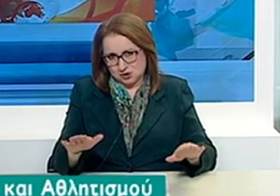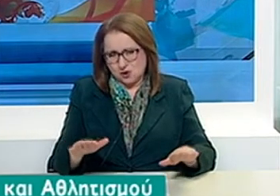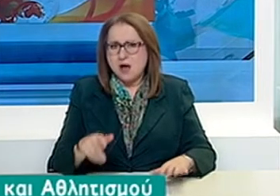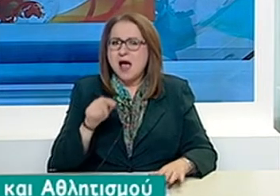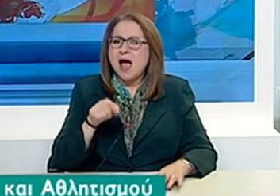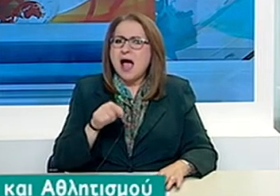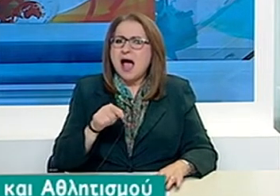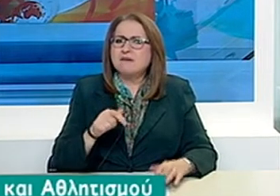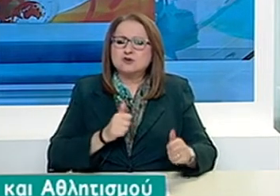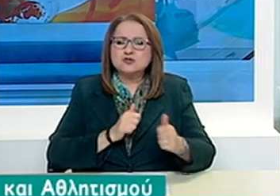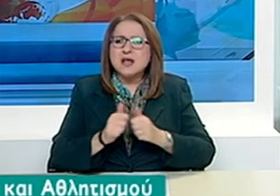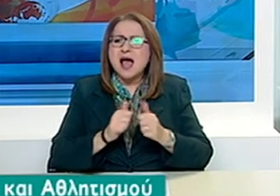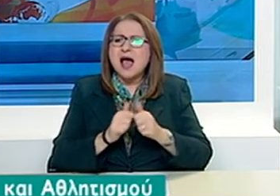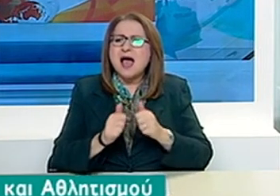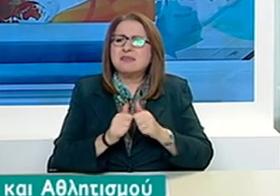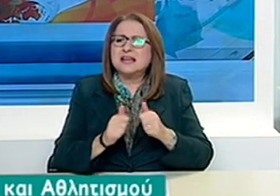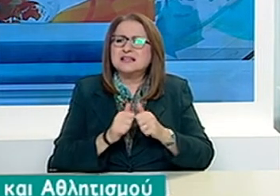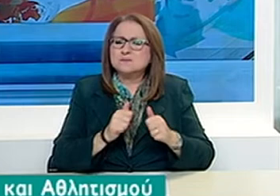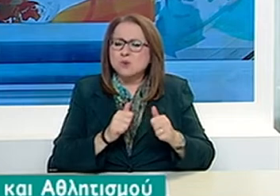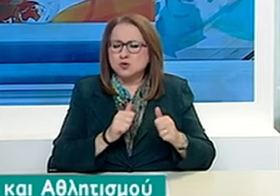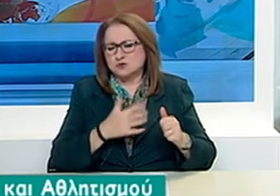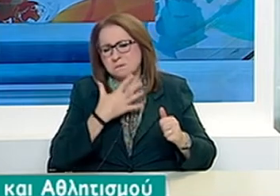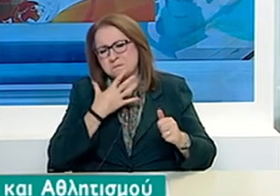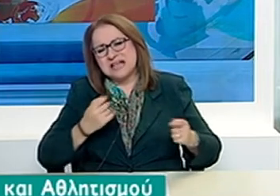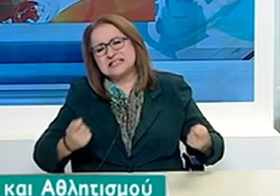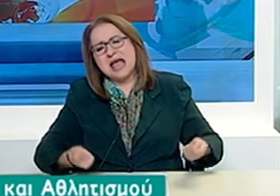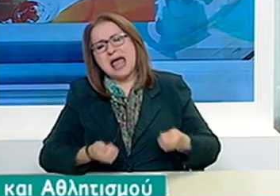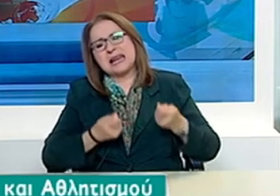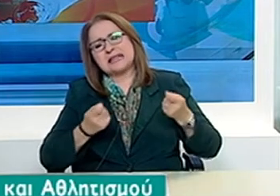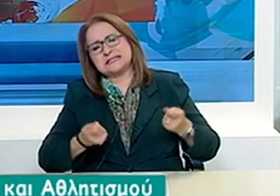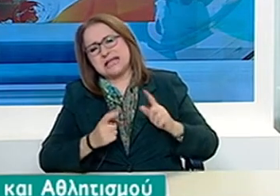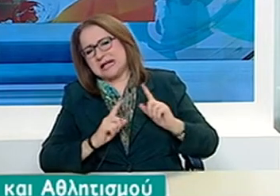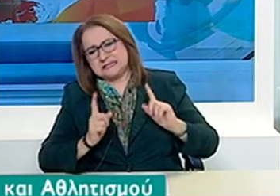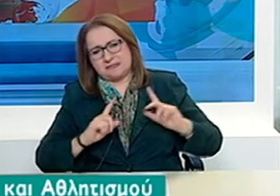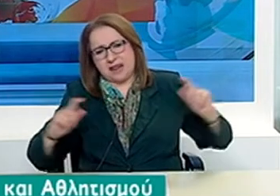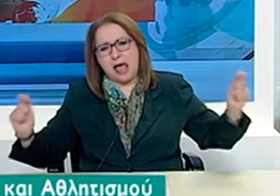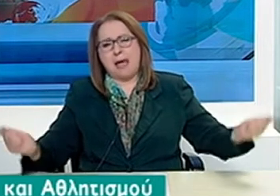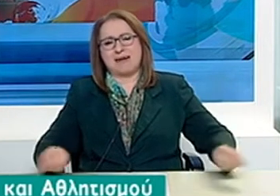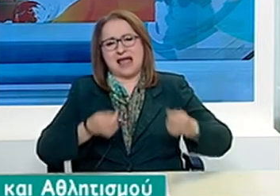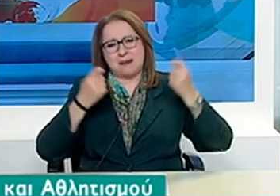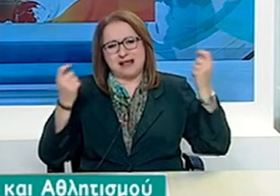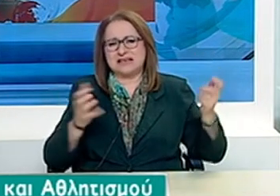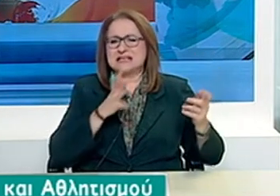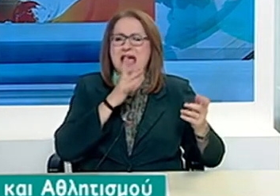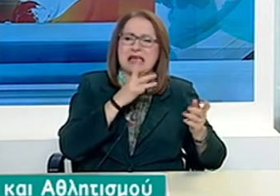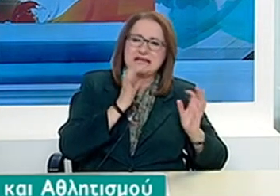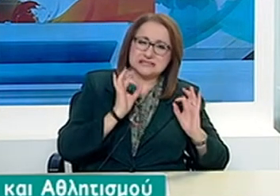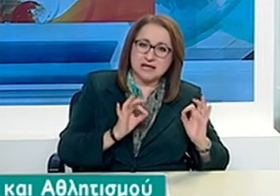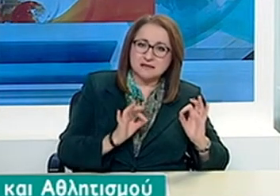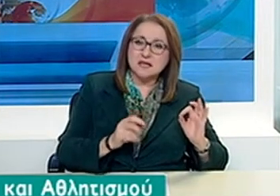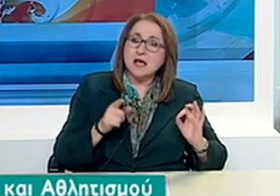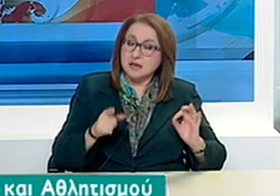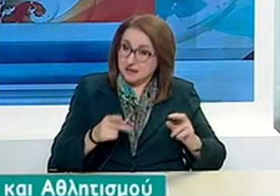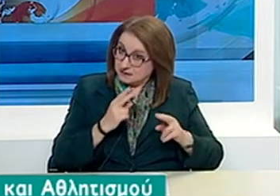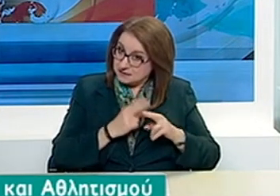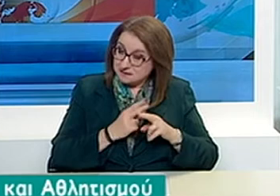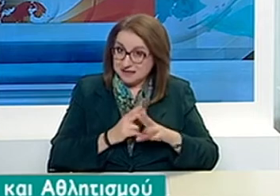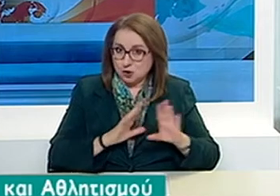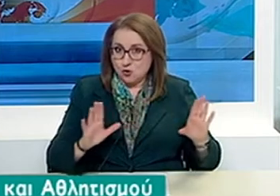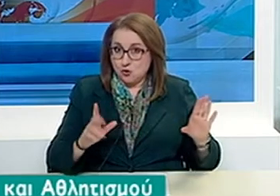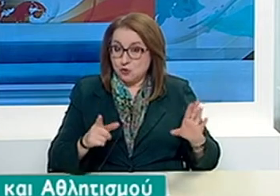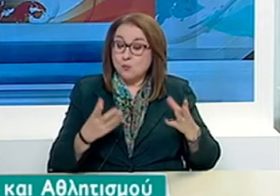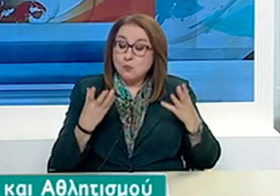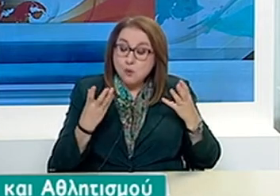αθλητισμός αποτελεί βασικό πυλώνα της κοινωνικής δραστηριότητας. Είναι απαραίτητο να στηριχθεί για να συνεχίσει να